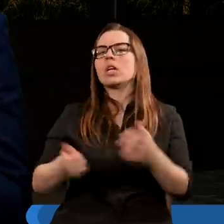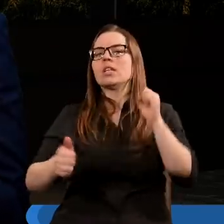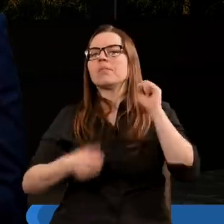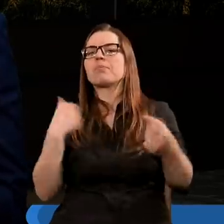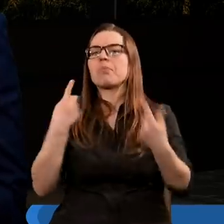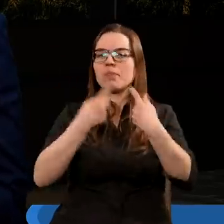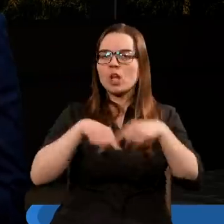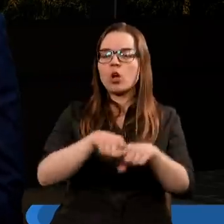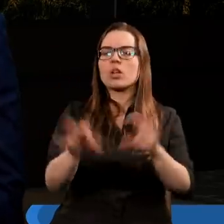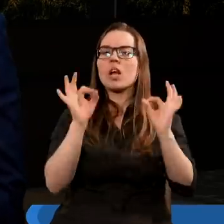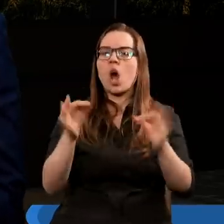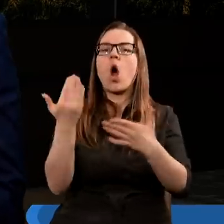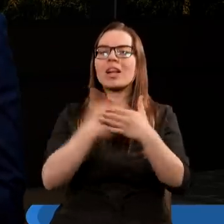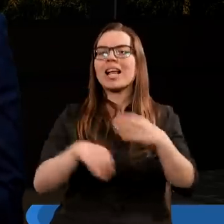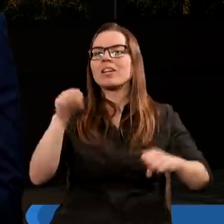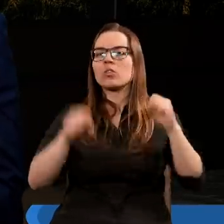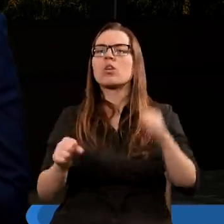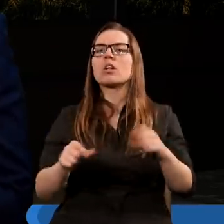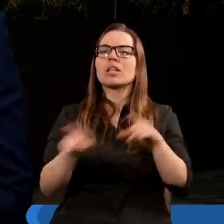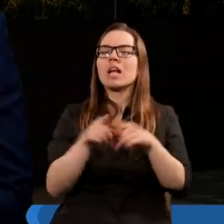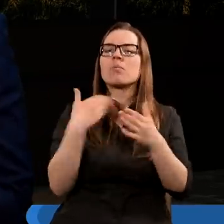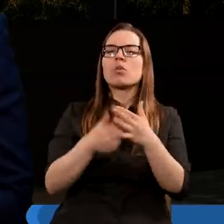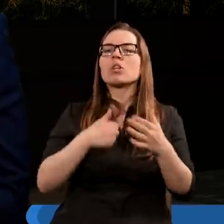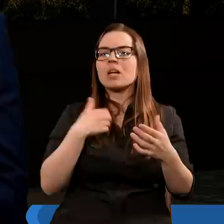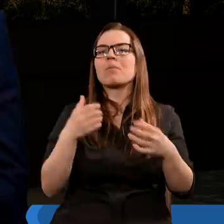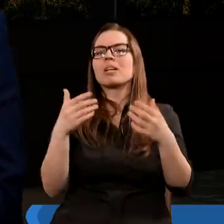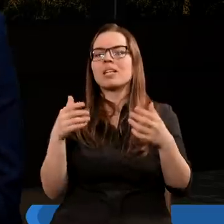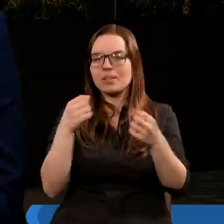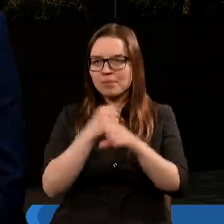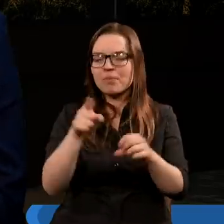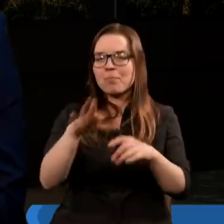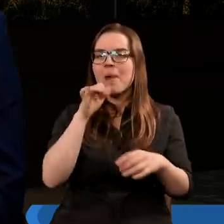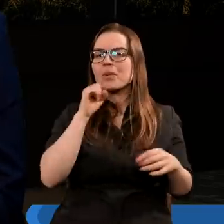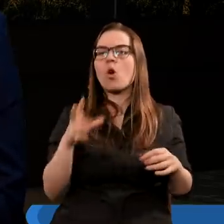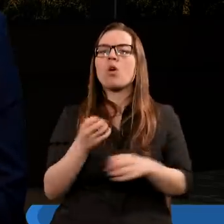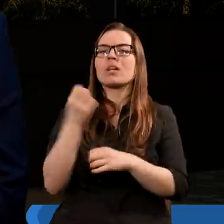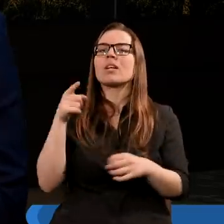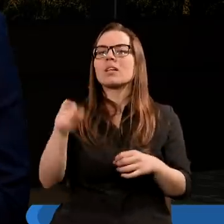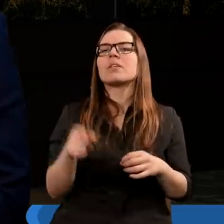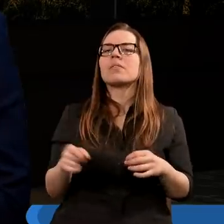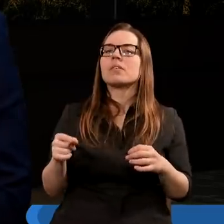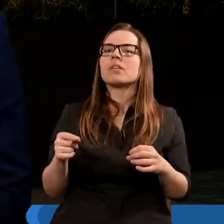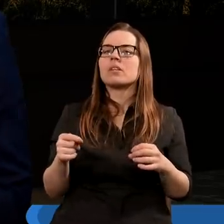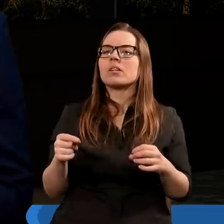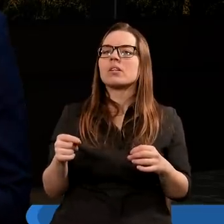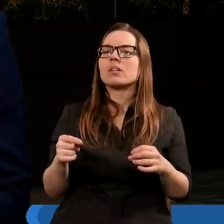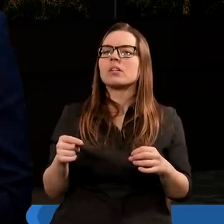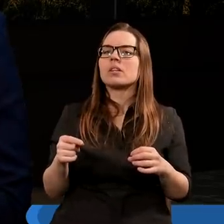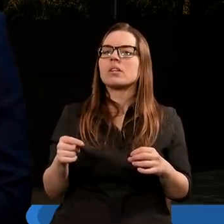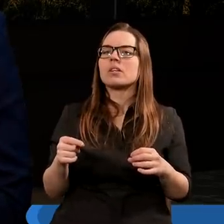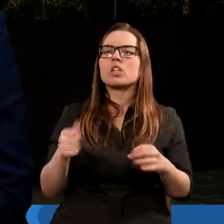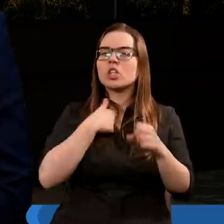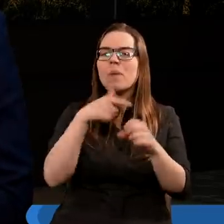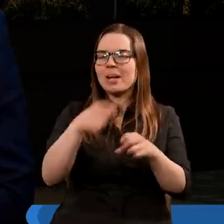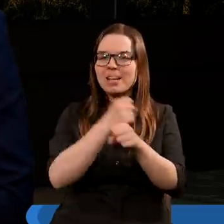aby dokonać ostatecznego sądu, ale też po to, aby zabrać zbawionek. Znowu do listu Piotra wrócę, dlatego że list Piotra w bardzo ciekawy